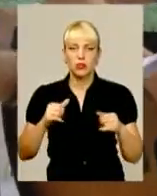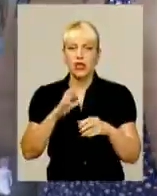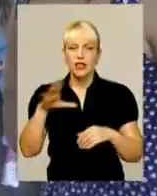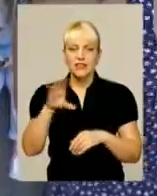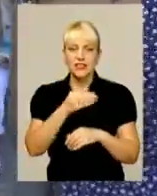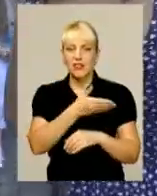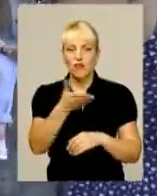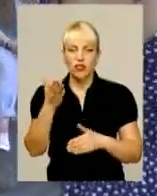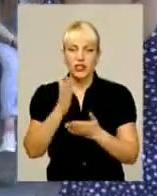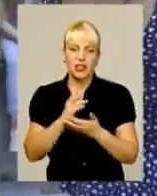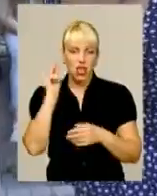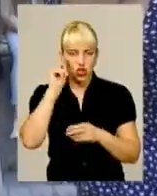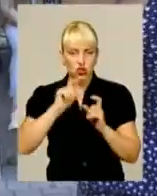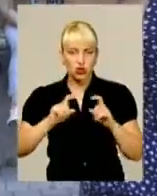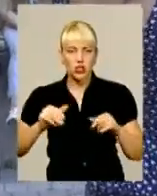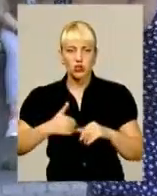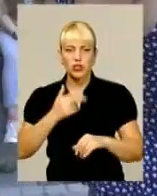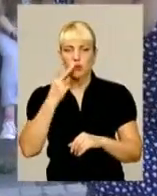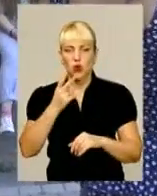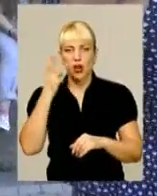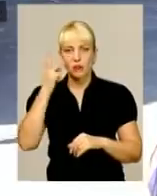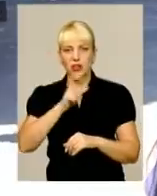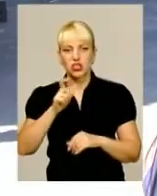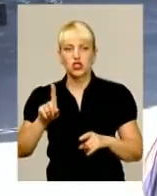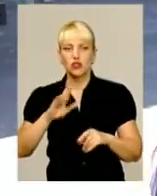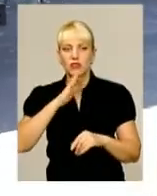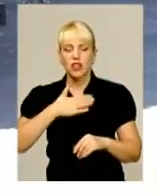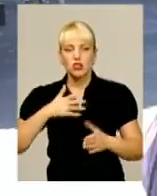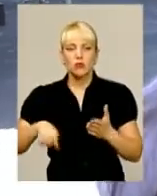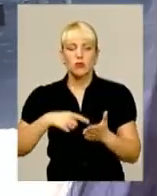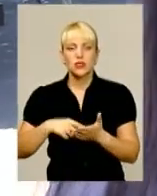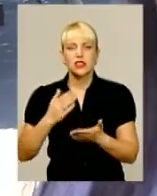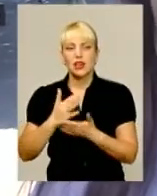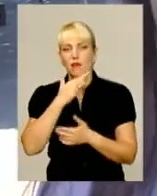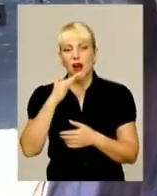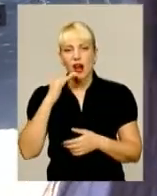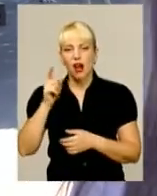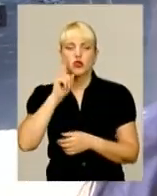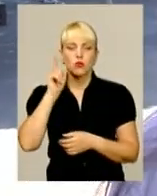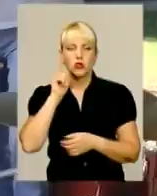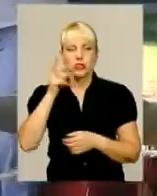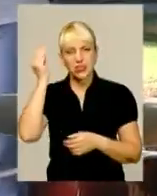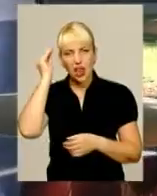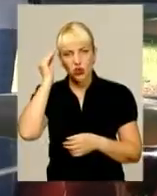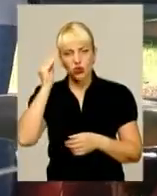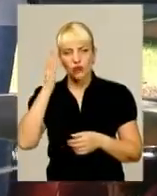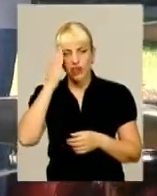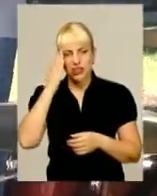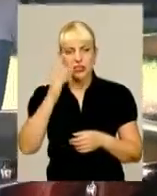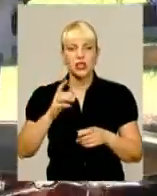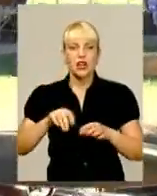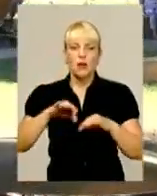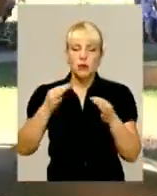усі вони – школярі. Кажуть, хотіли показати хмельничанам, що в нашому місті є багато молодих і талановитих митців, танцівників та